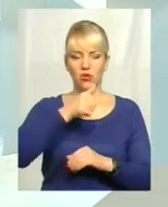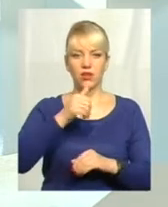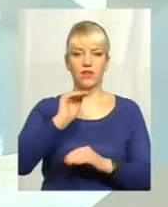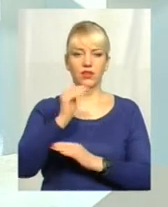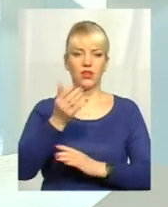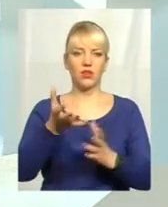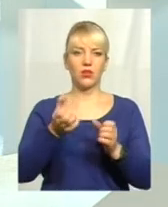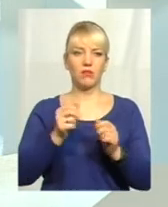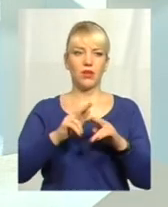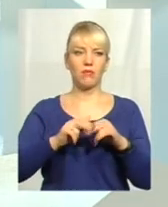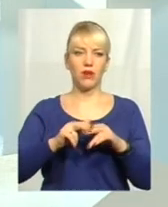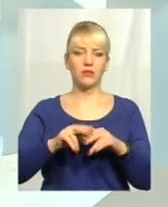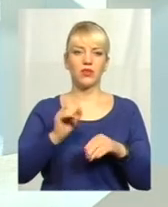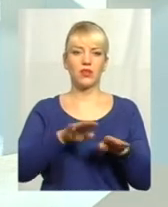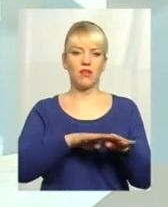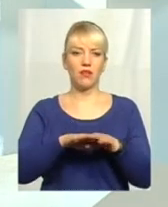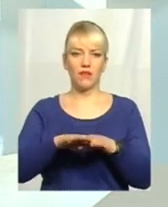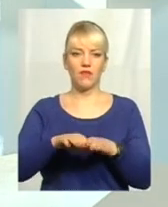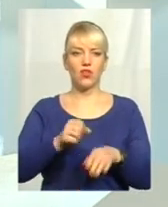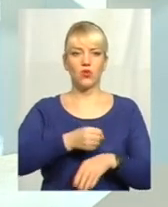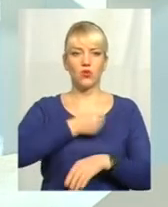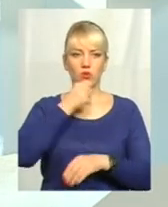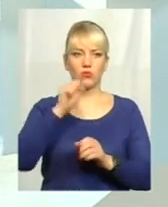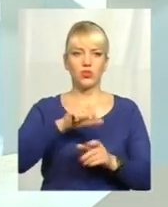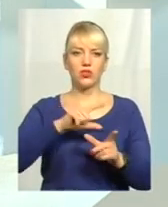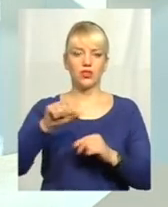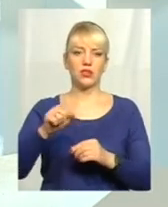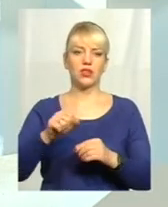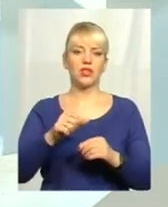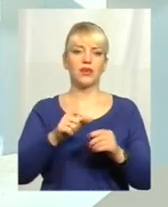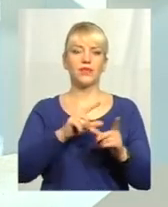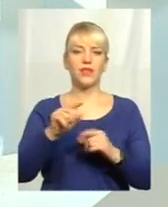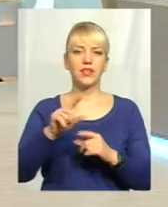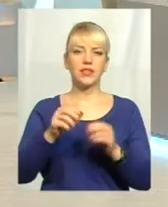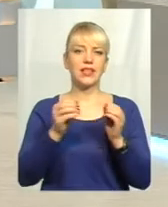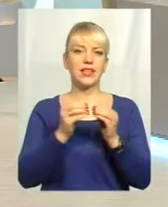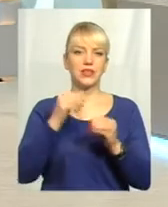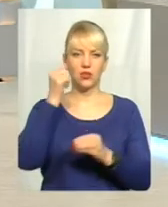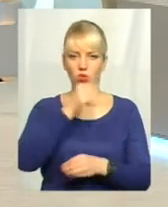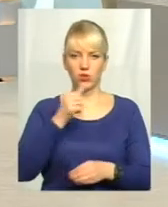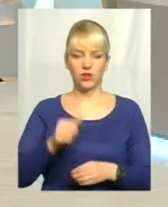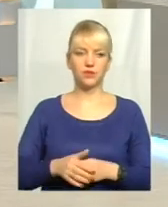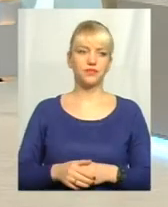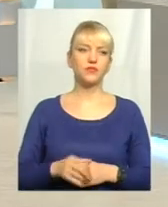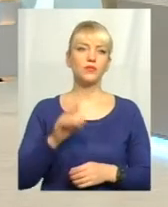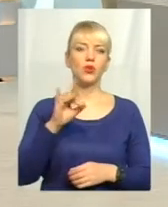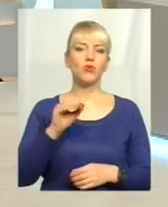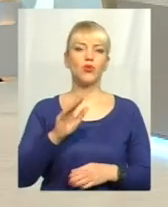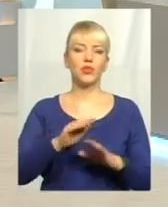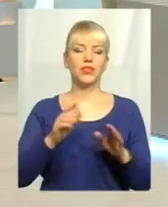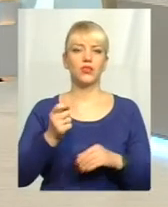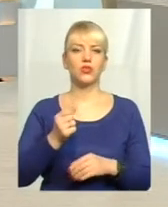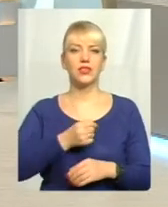вже на рівні, як кажуть, дорослого, який вже буде діяти на протязі 10 років. От, до речі, про цих дітей трішки старших,